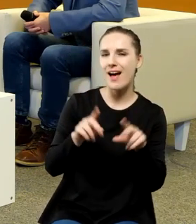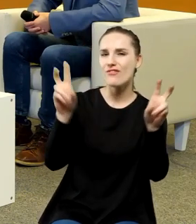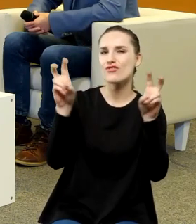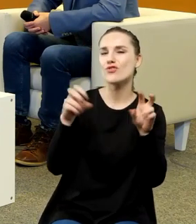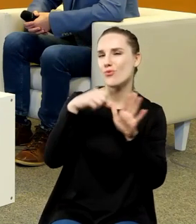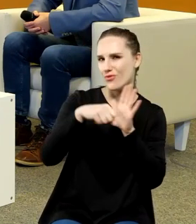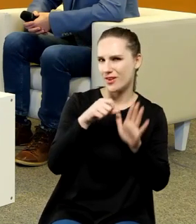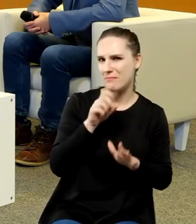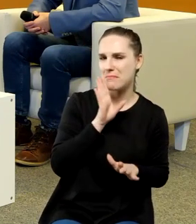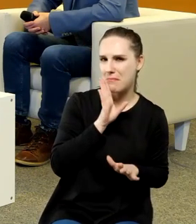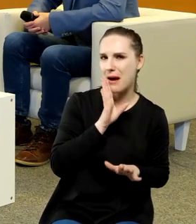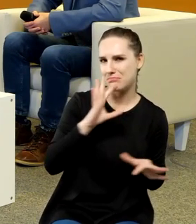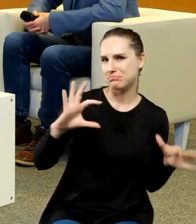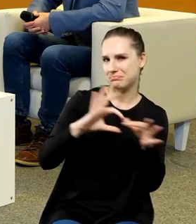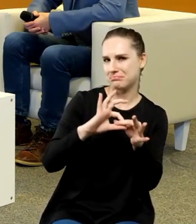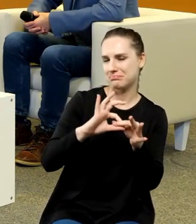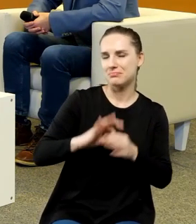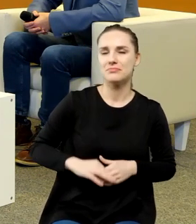natomiast